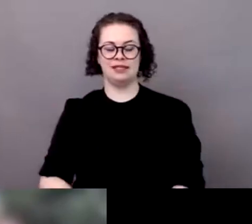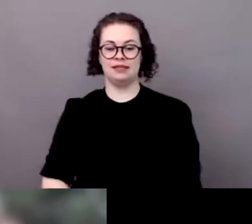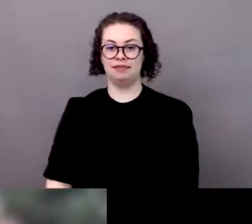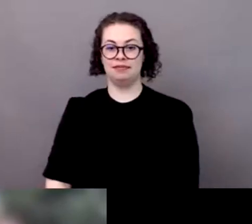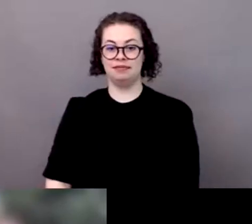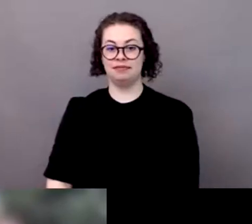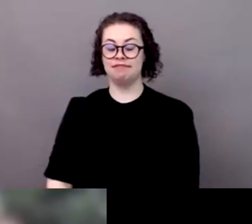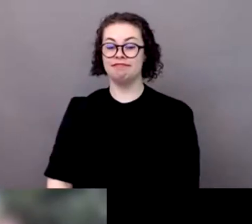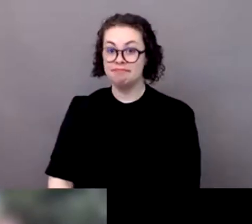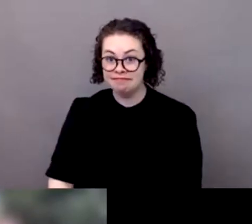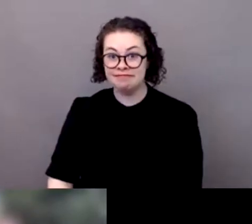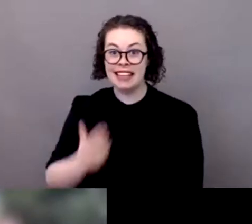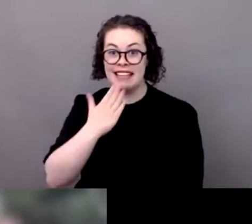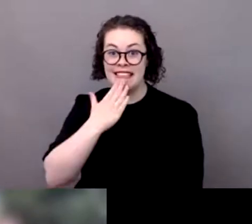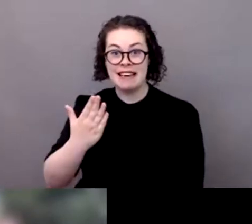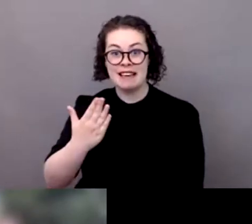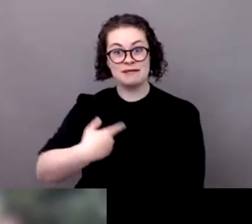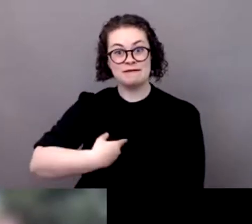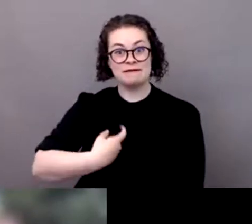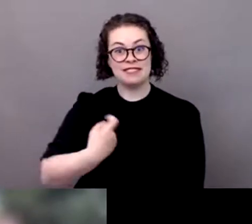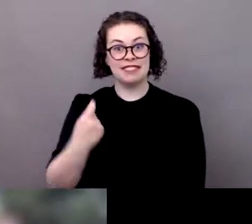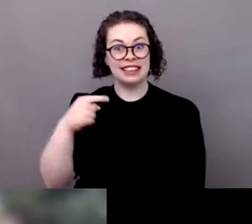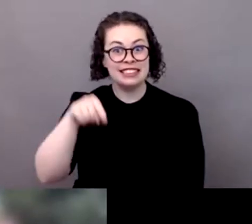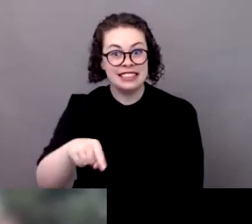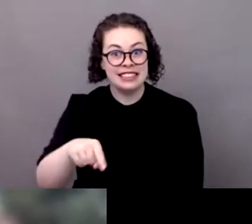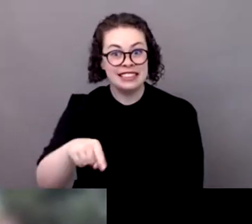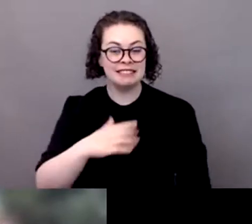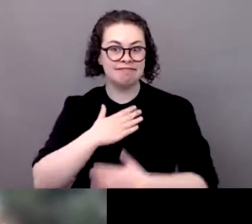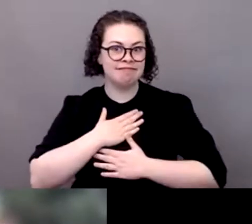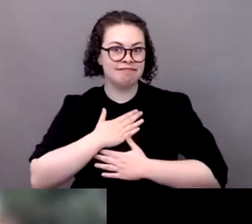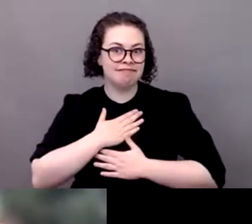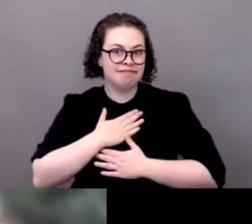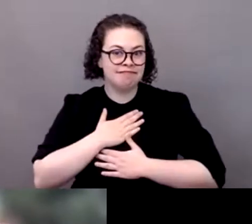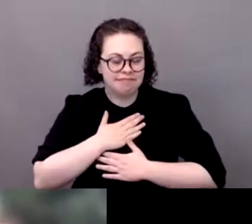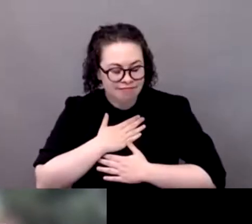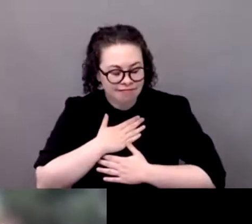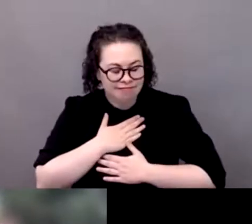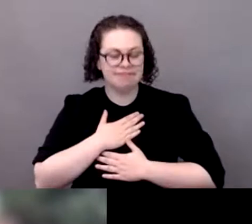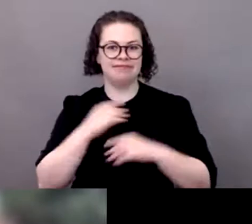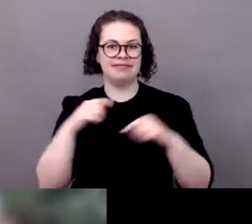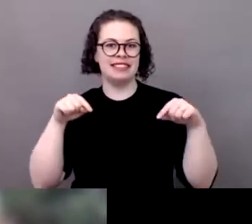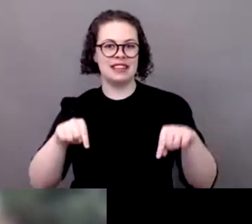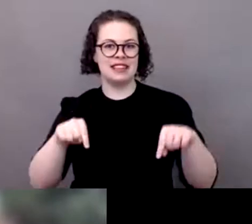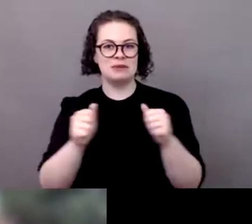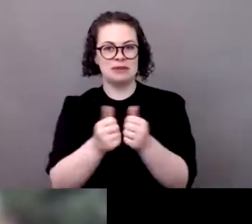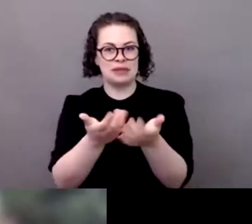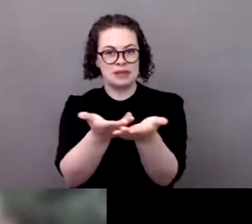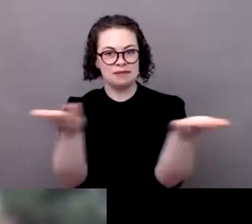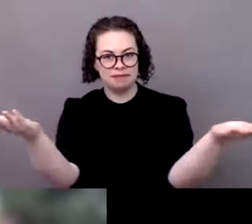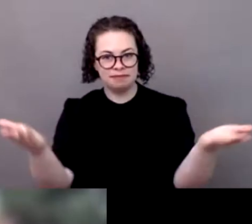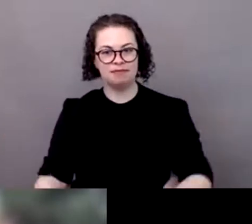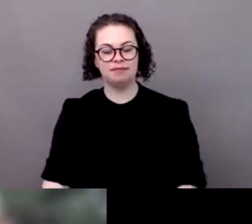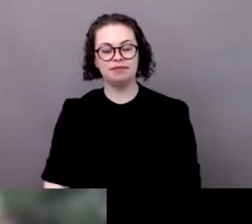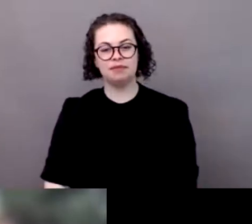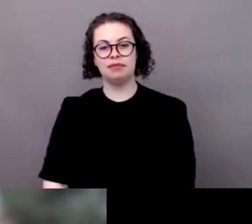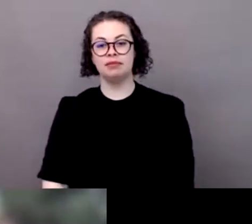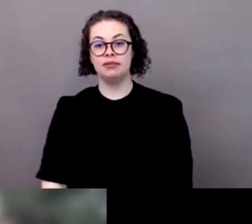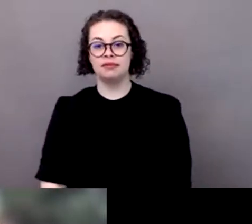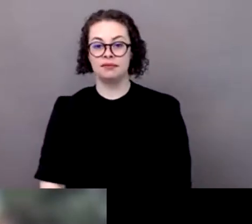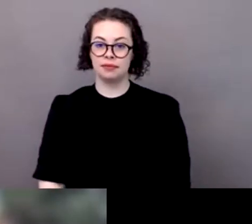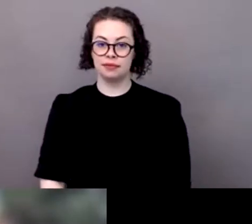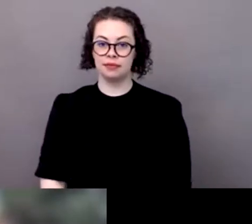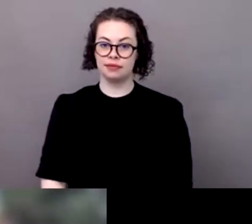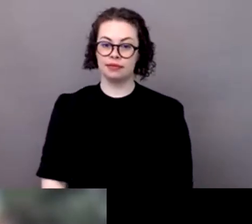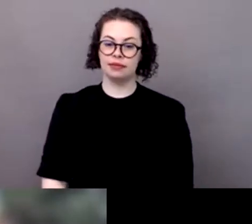aussi d'être d'être présent je suis depuis des années que c'est surf rider et et mon inspire donc ravi de pouvoir